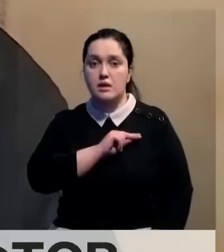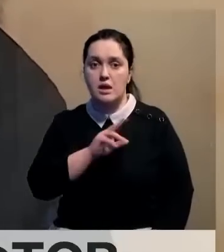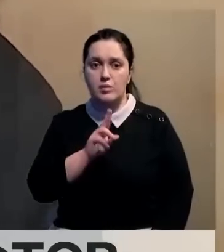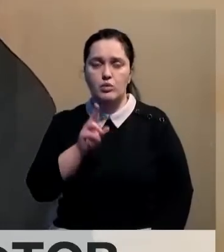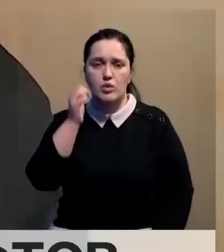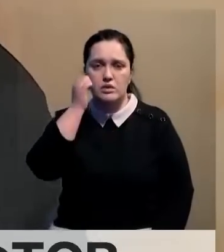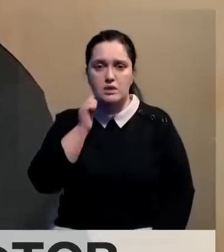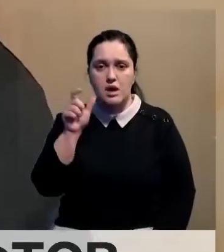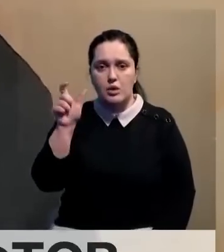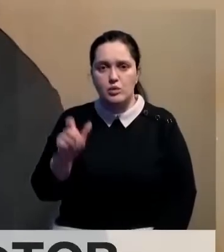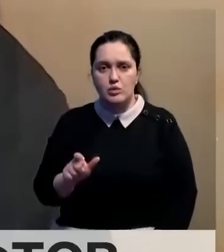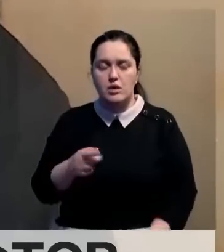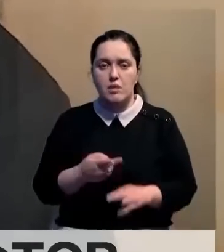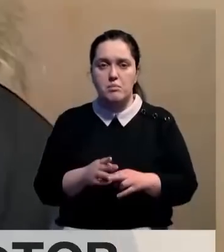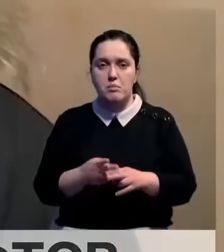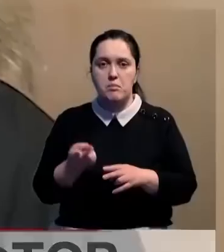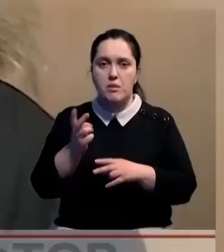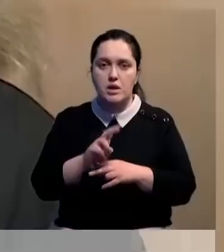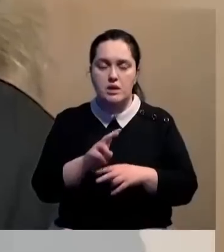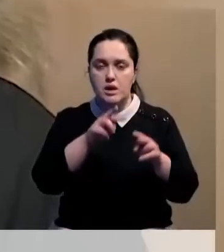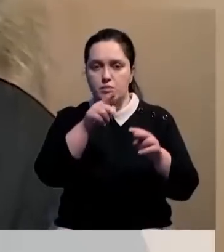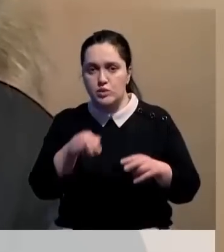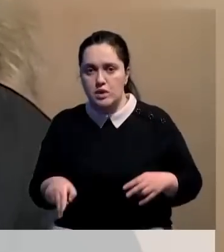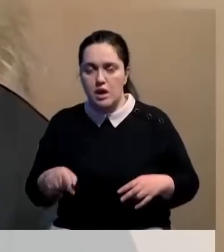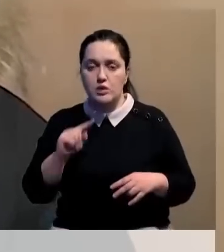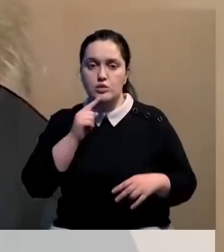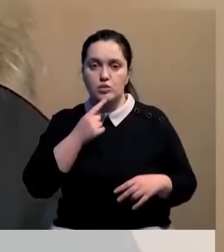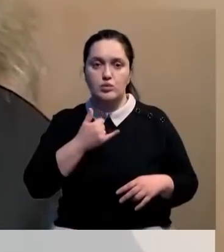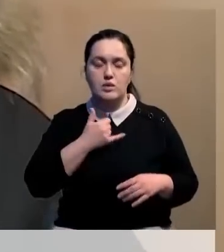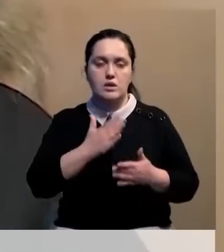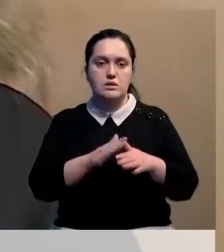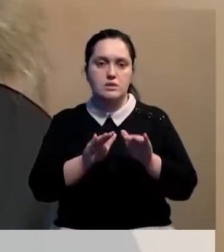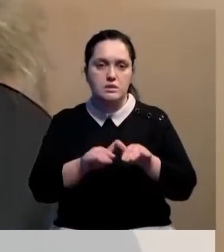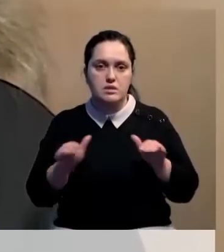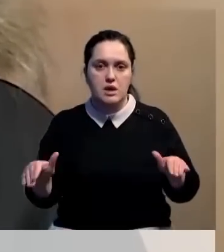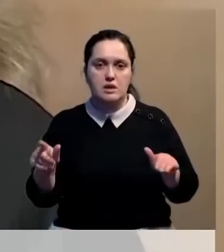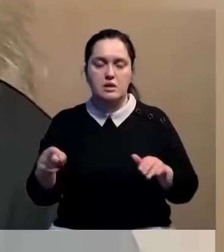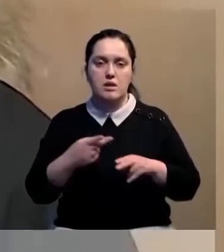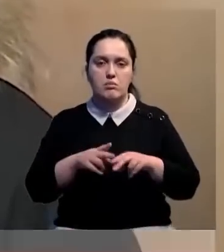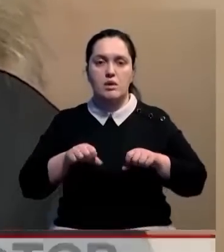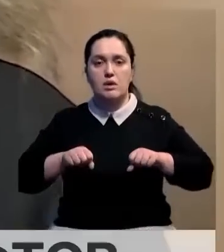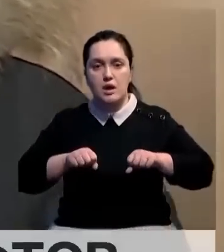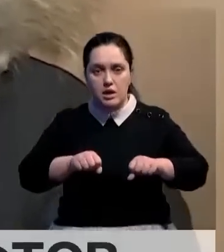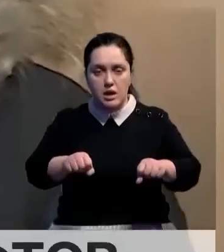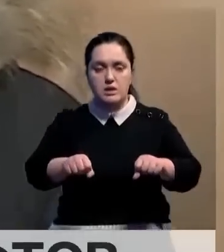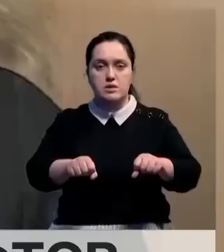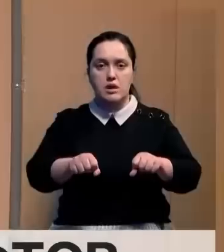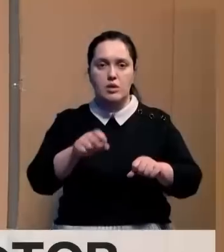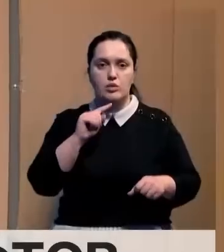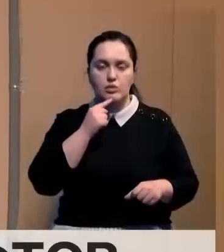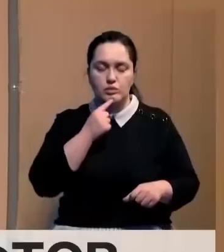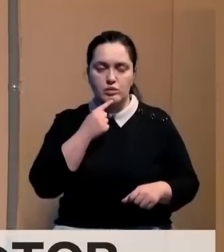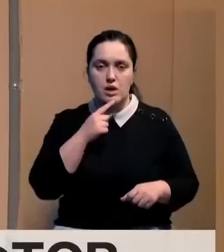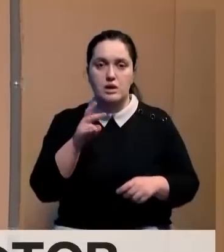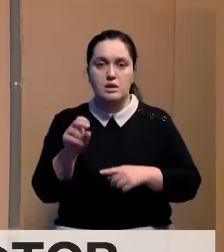спускаться, подниматься очень тяжело. У нас есть маленькие дети, они в колясках некоторые, тоже нелегко.